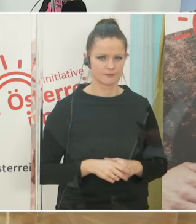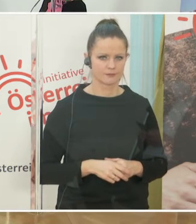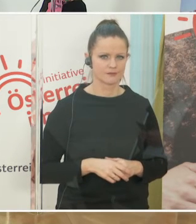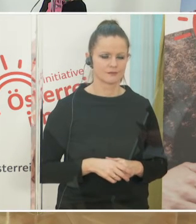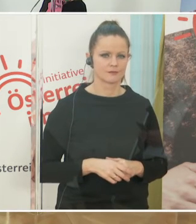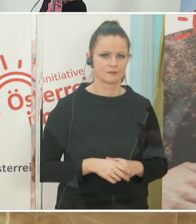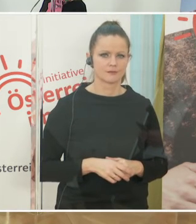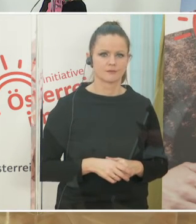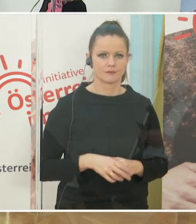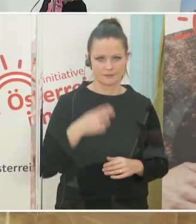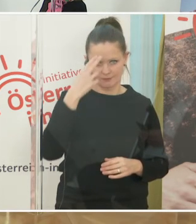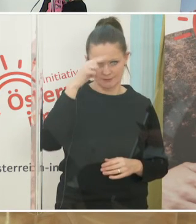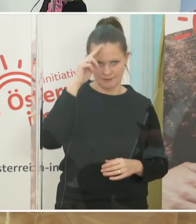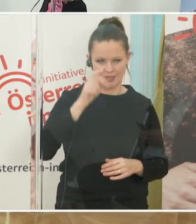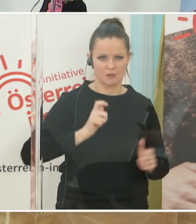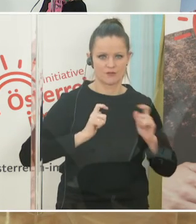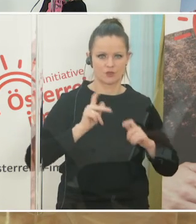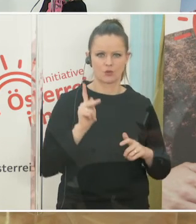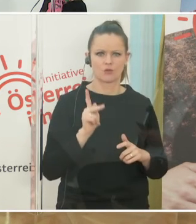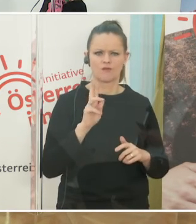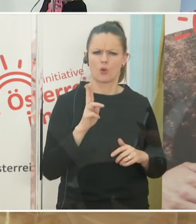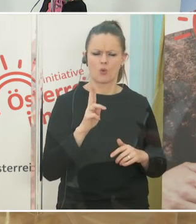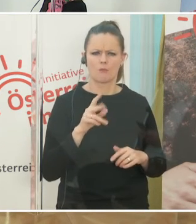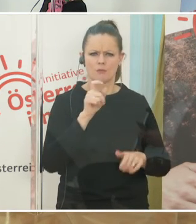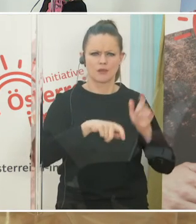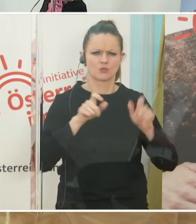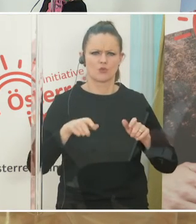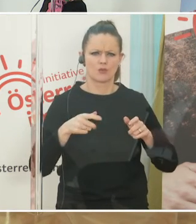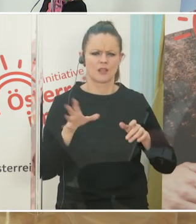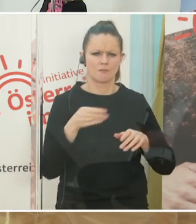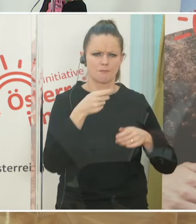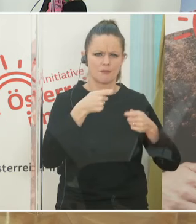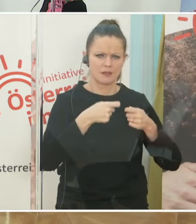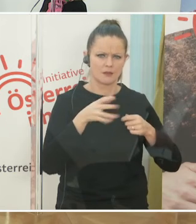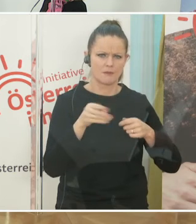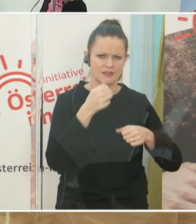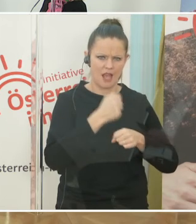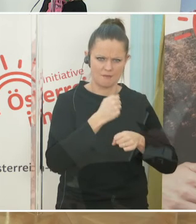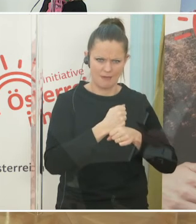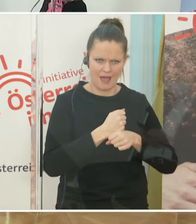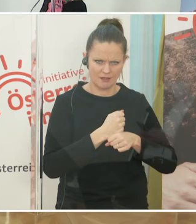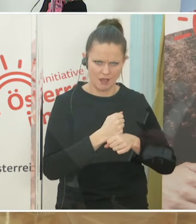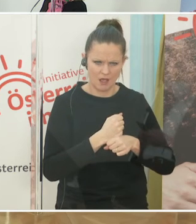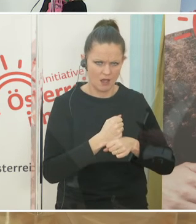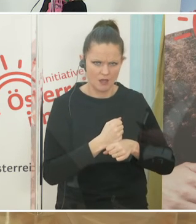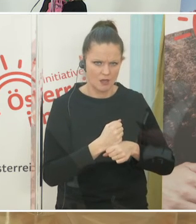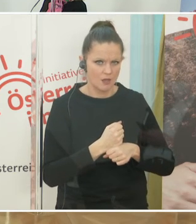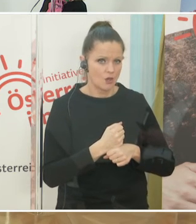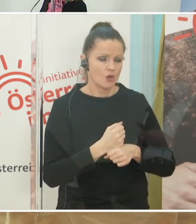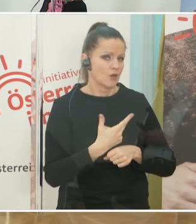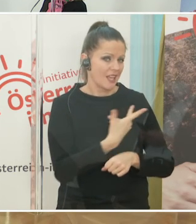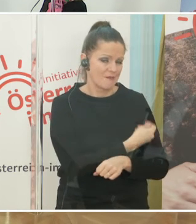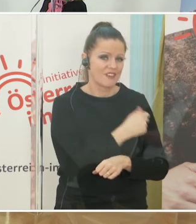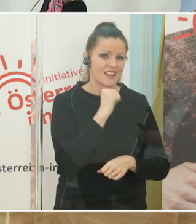Warum stellen denn ungeimpfte Mitarbeiter in einer Firma ein höheres Risiko dar als Geimpfte, wenn man noch gar nicht weiß, ob man das Virus trotz